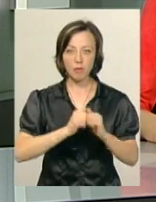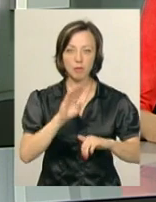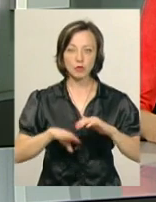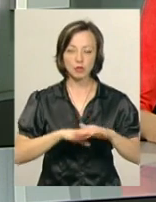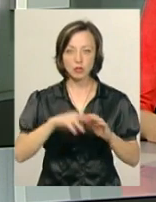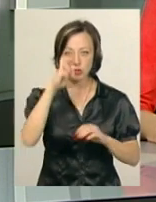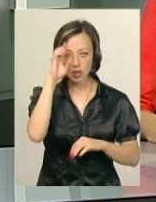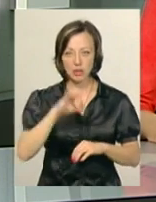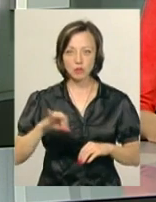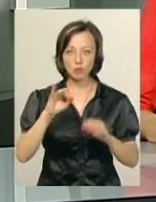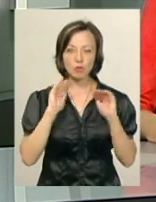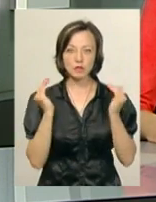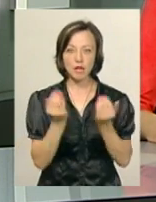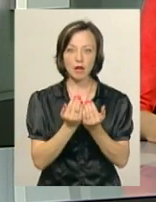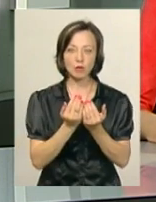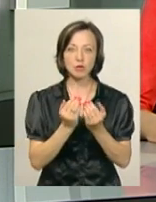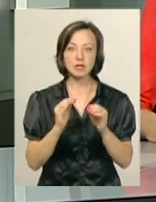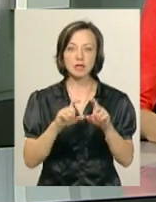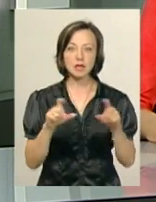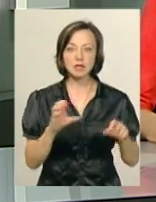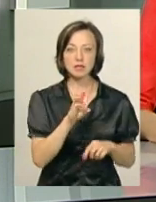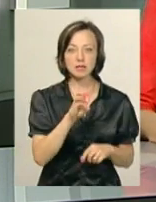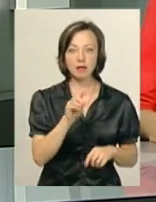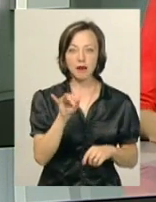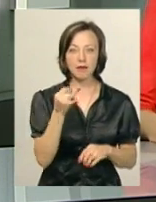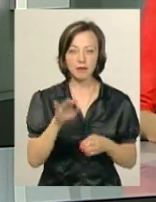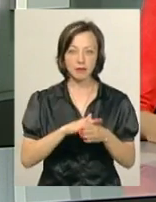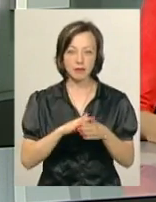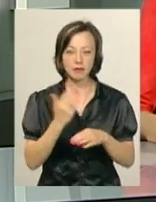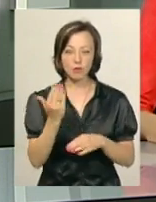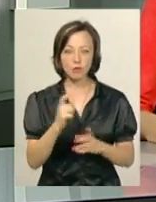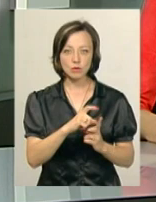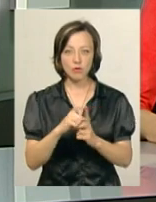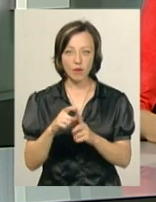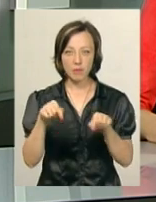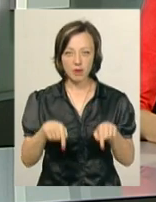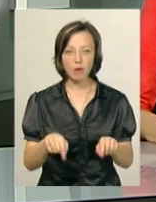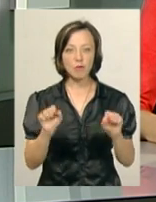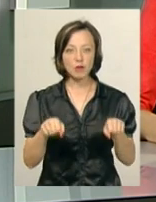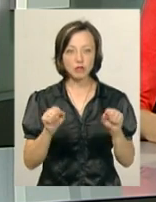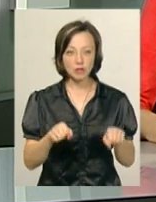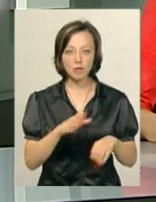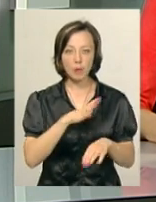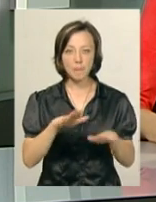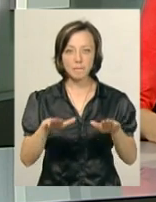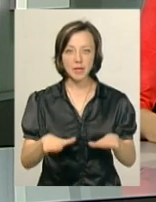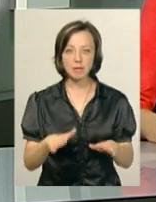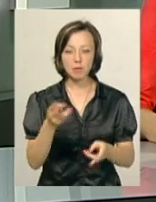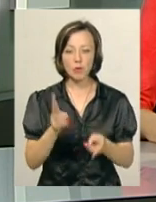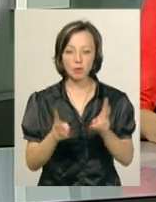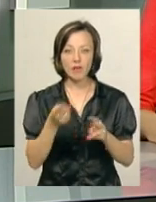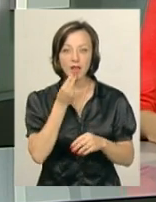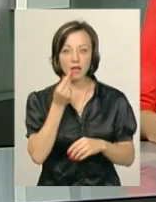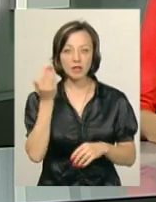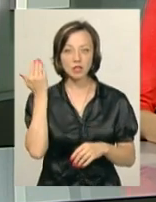-Подільського Державного історичного музею-заповідника Ігор Старенький. За його словами, кострищі, вірогідно, слугували місцем приготування